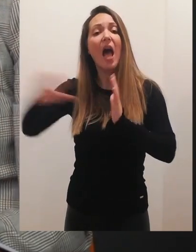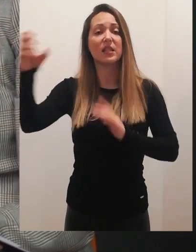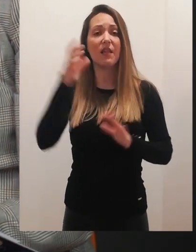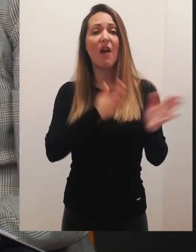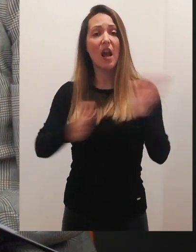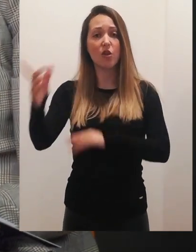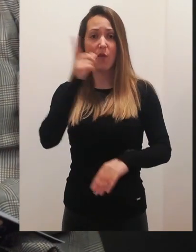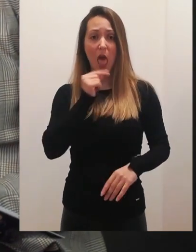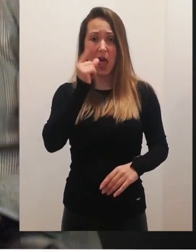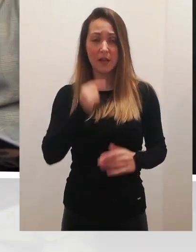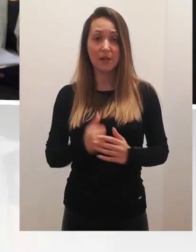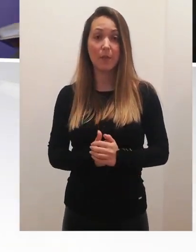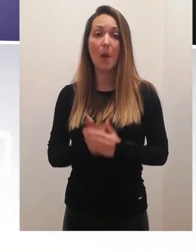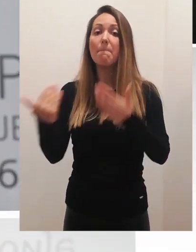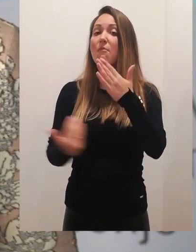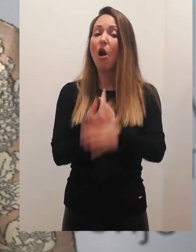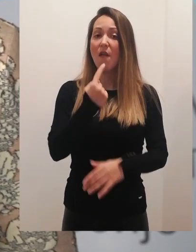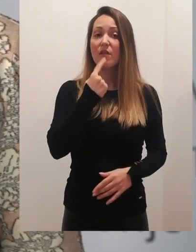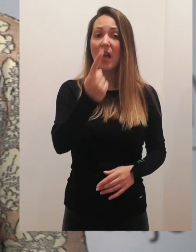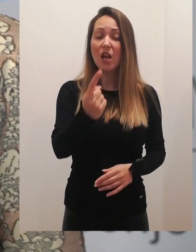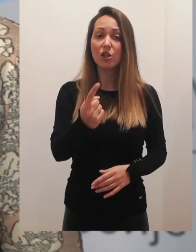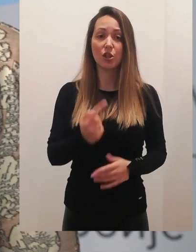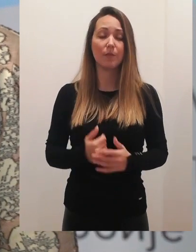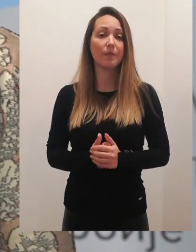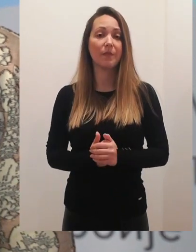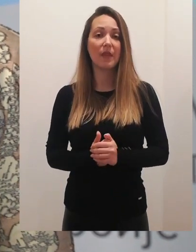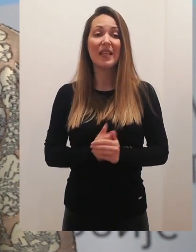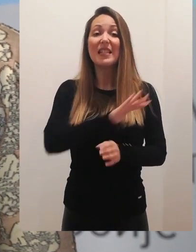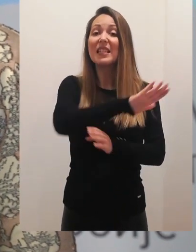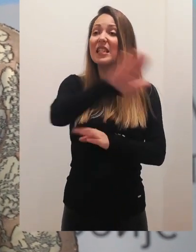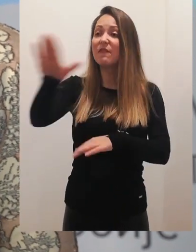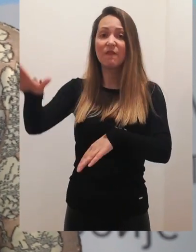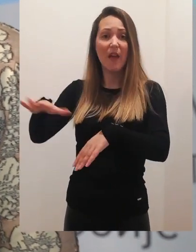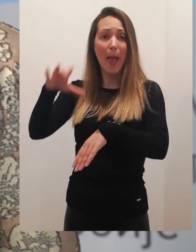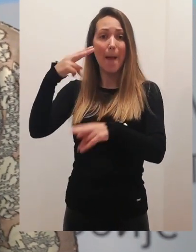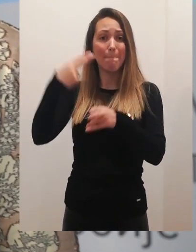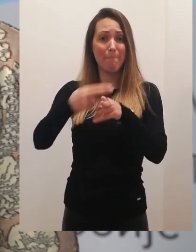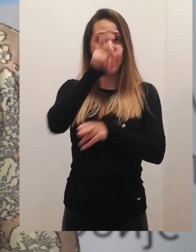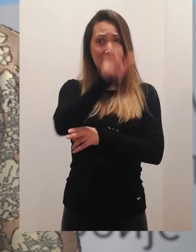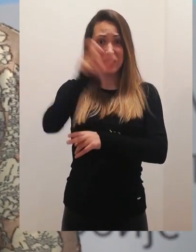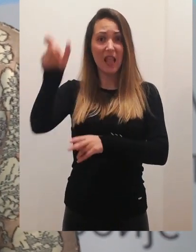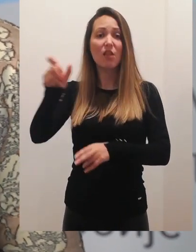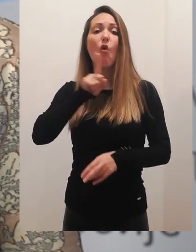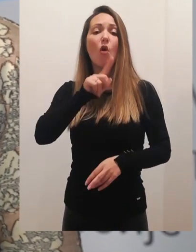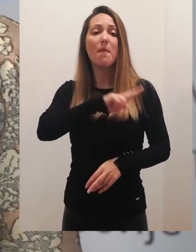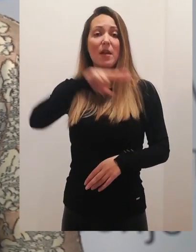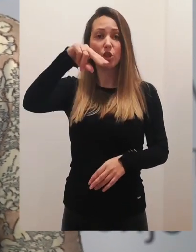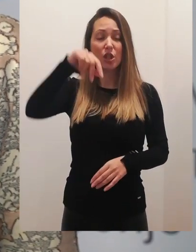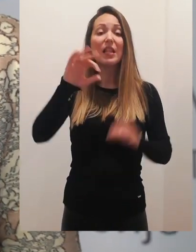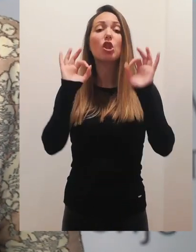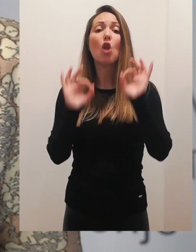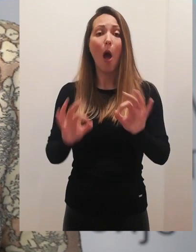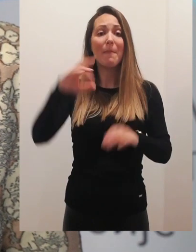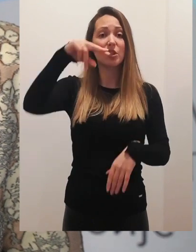uzime i redovno rikove. Ja ću samo još jednom da pomlovinu, ono što je jako važno. Dakle, za sve pacijente sa dijabetizom to važno. Dobro